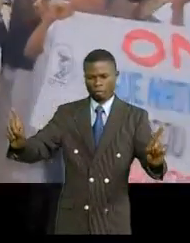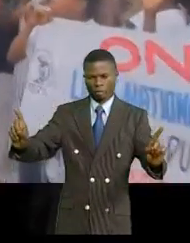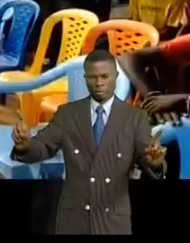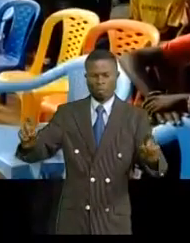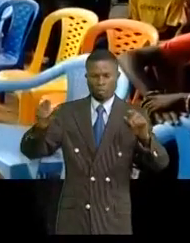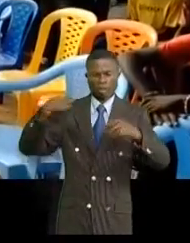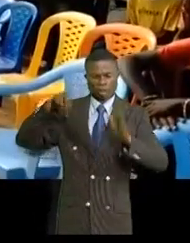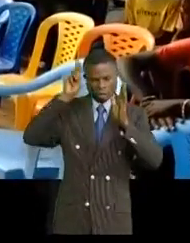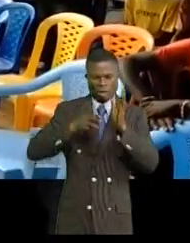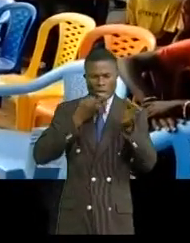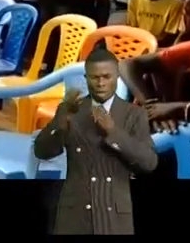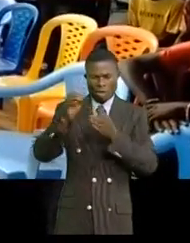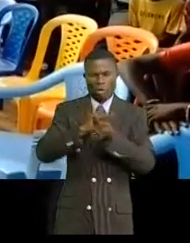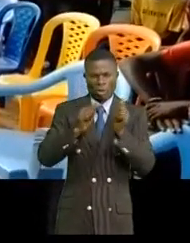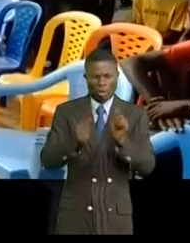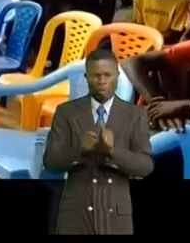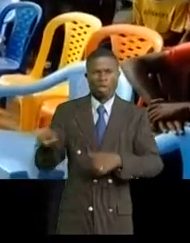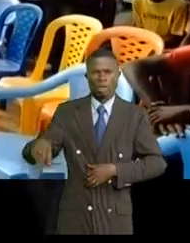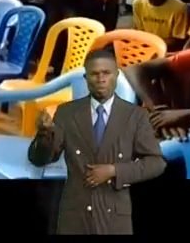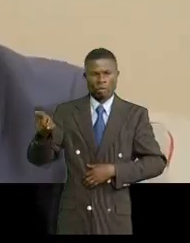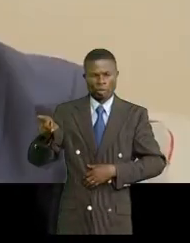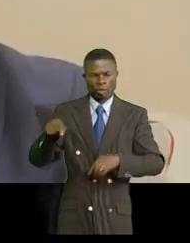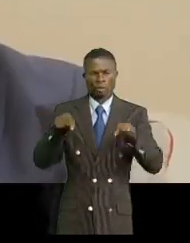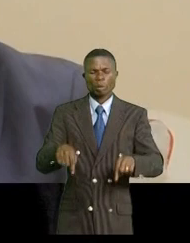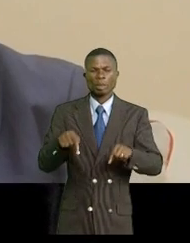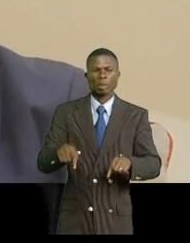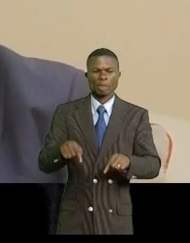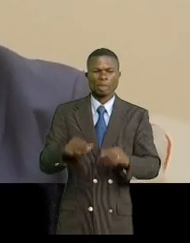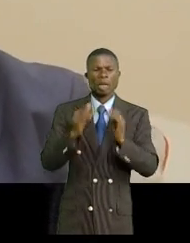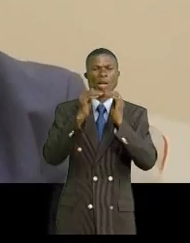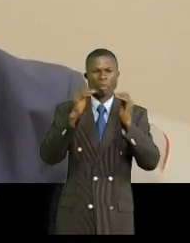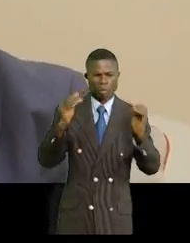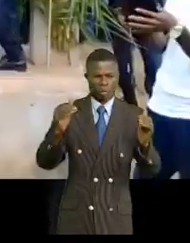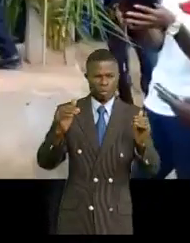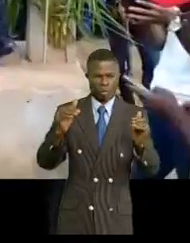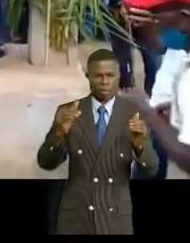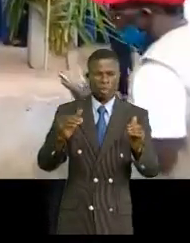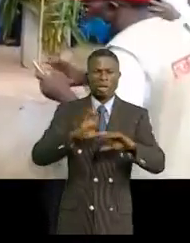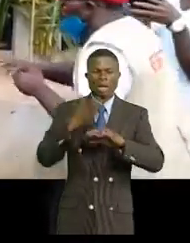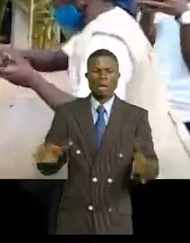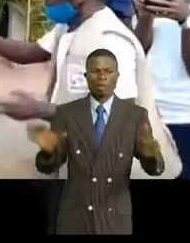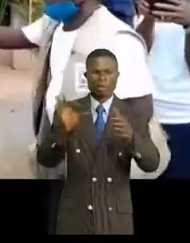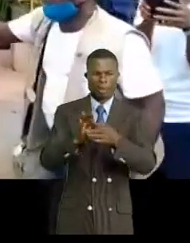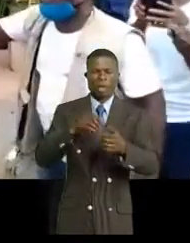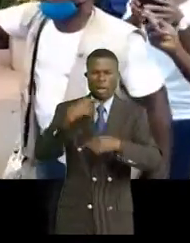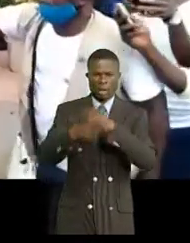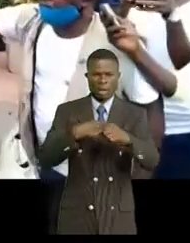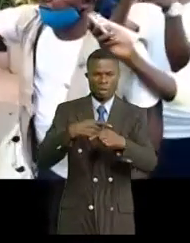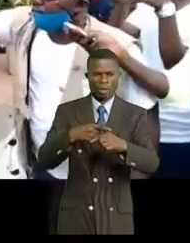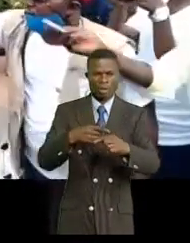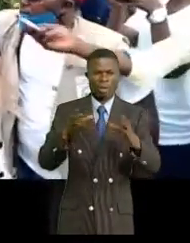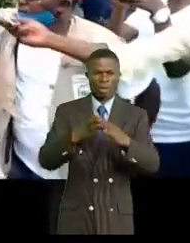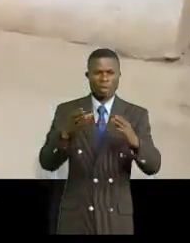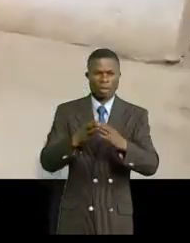un point sur la situation de sa province qui actuellement très calme après la réconciliation qui a débuté par